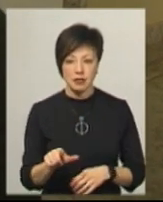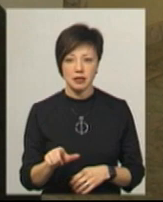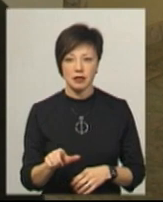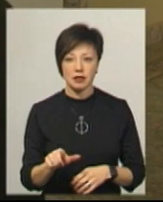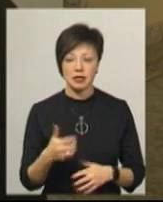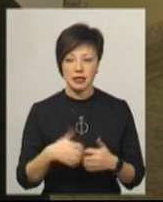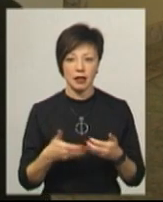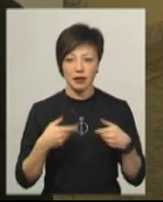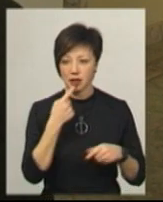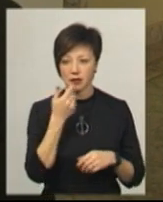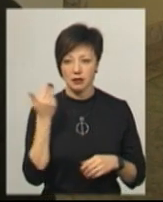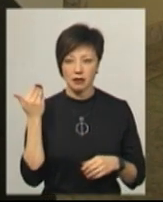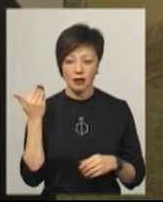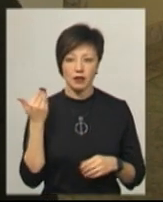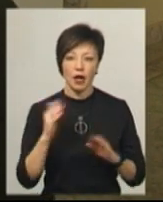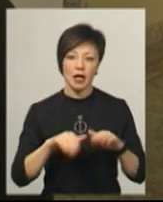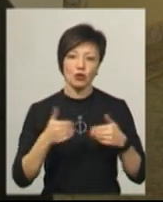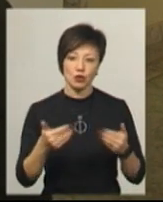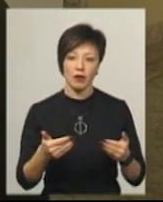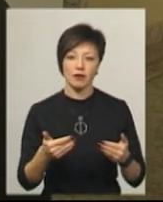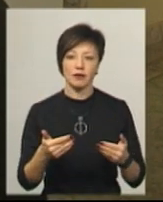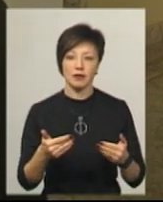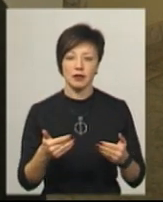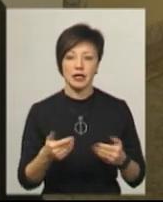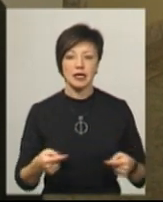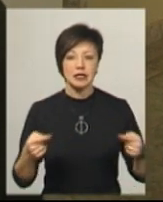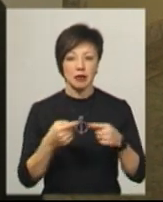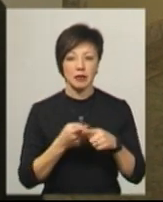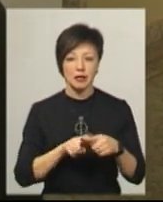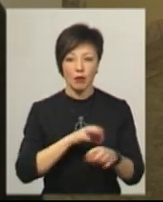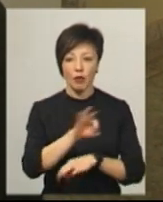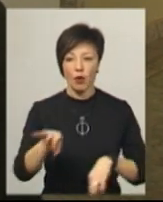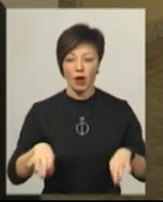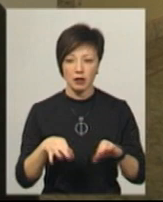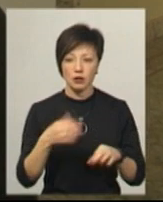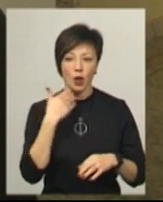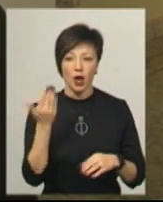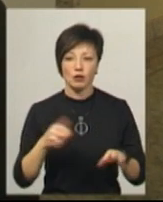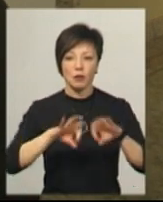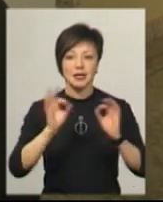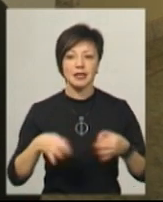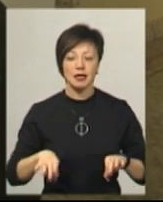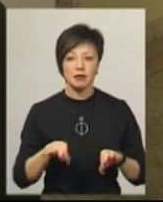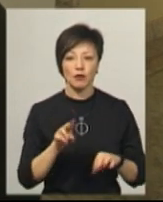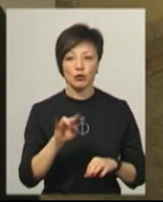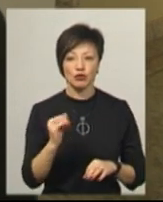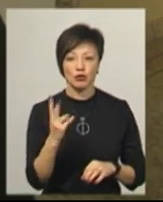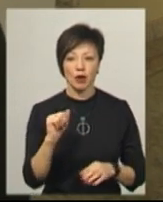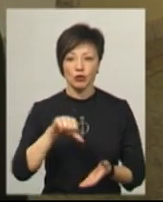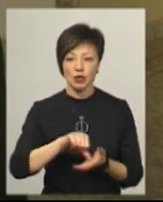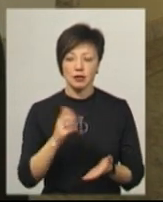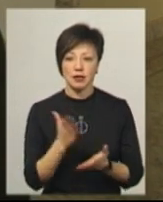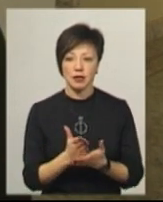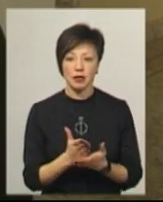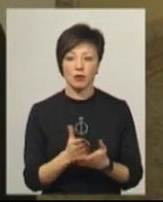серед нас нещодавно, він ініціював безпосередньо саме цей проєкт з ораторського майстерства «Пушка», учасниками